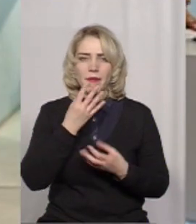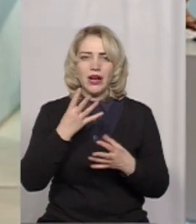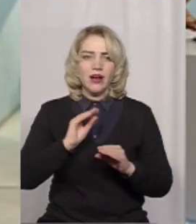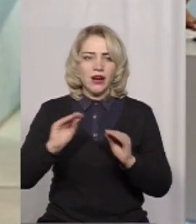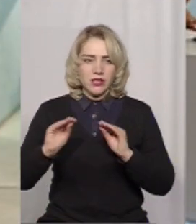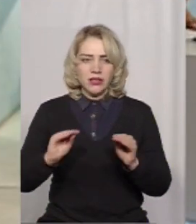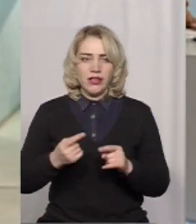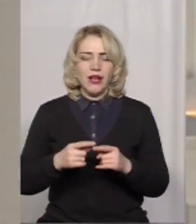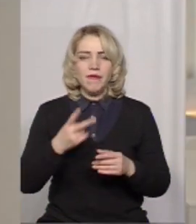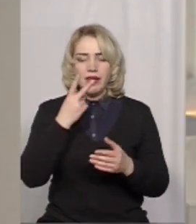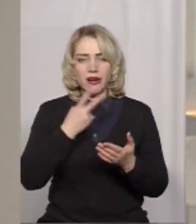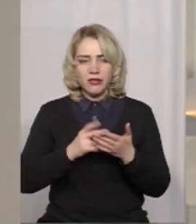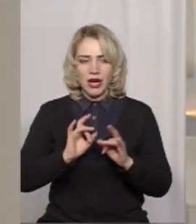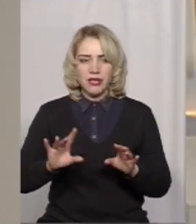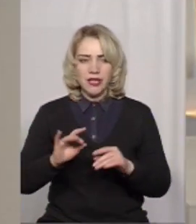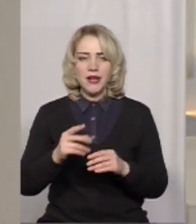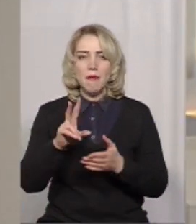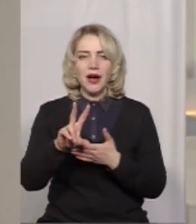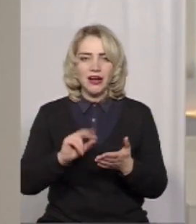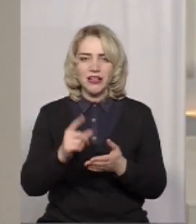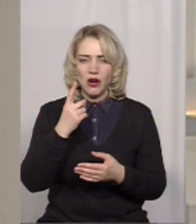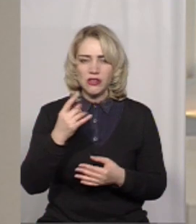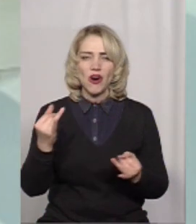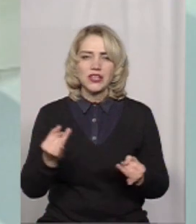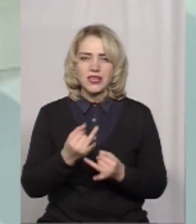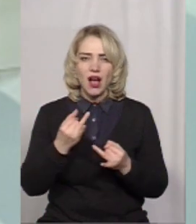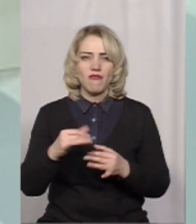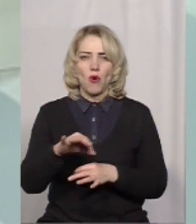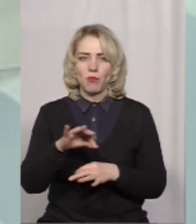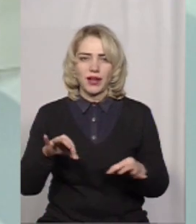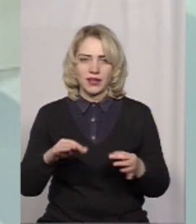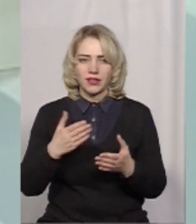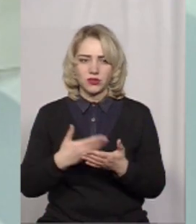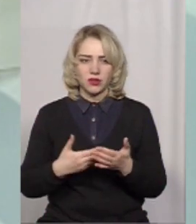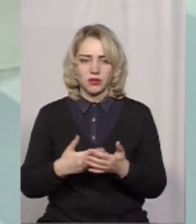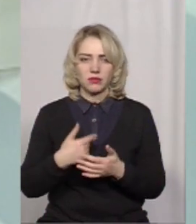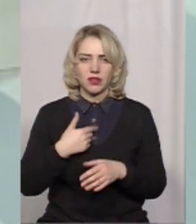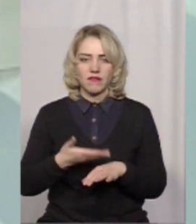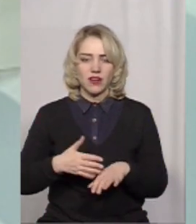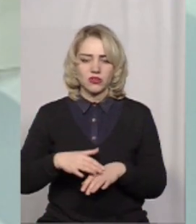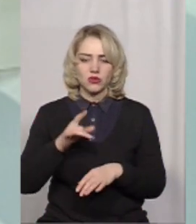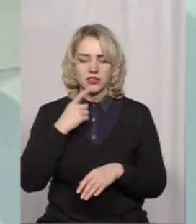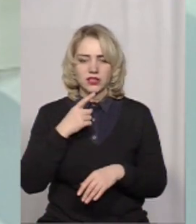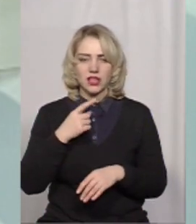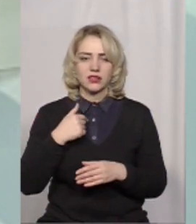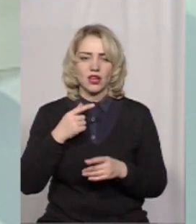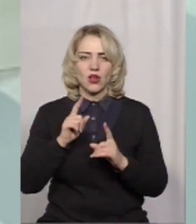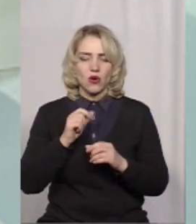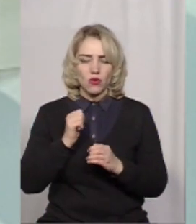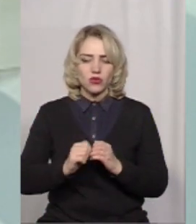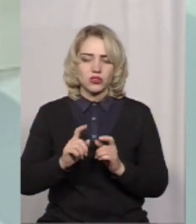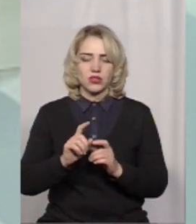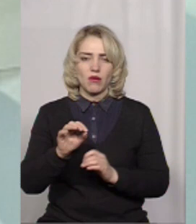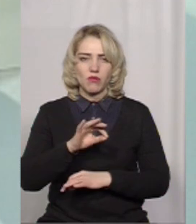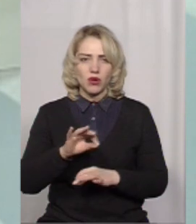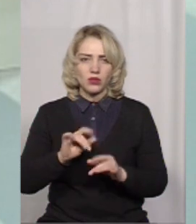сталого розвитку. Такого унікального одного проєкту? Ось, тут мені важко говорити, тому що кожен проєкт є унікальним, але